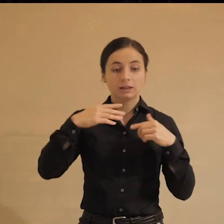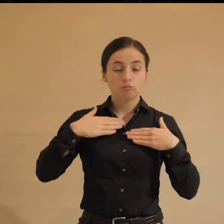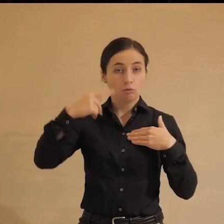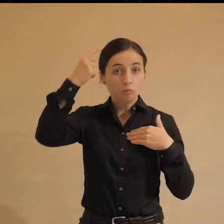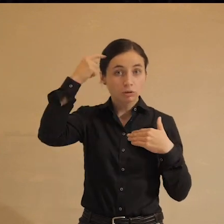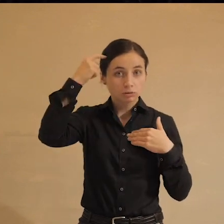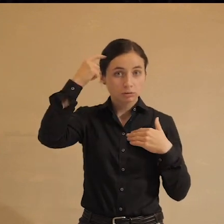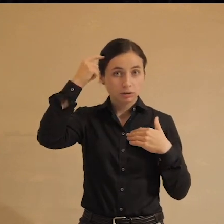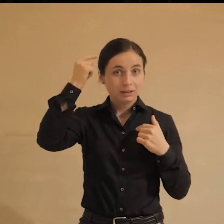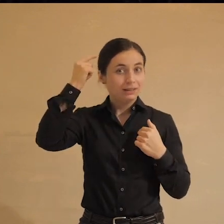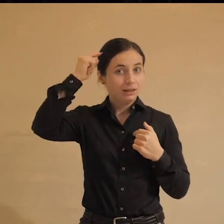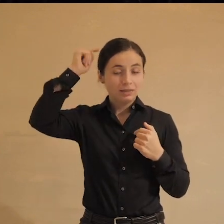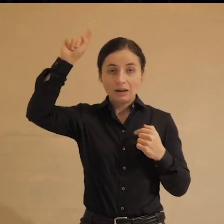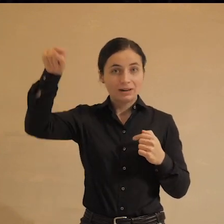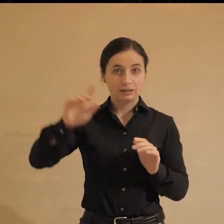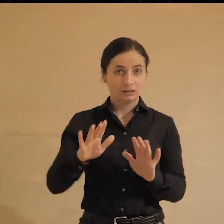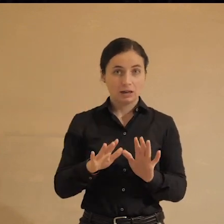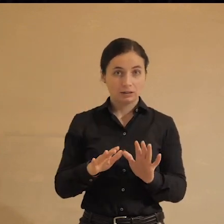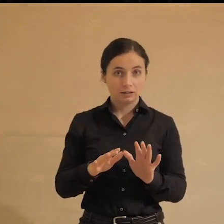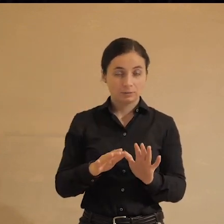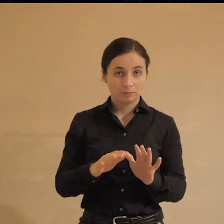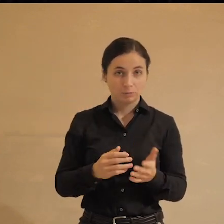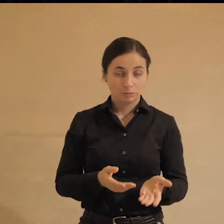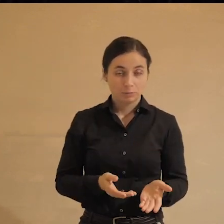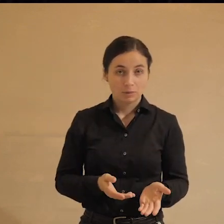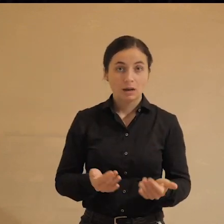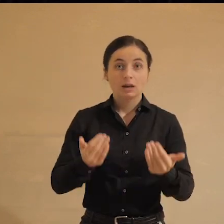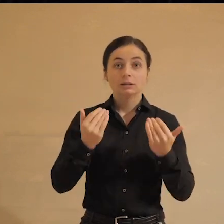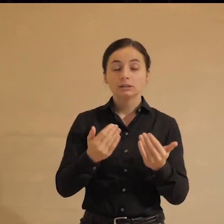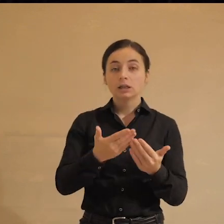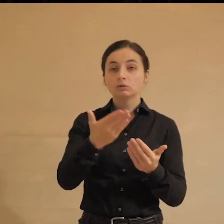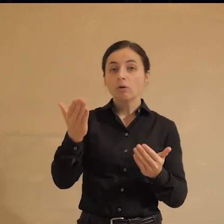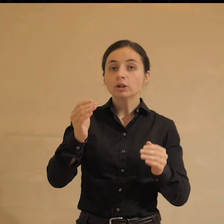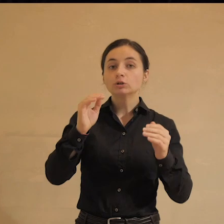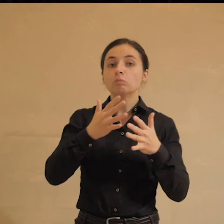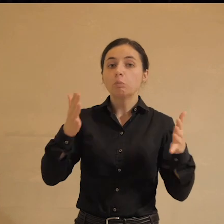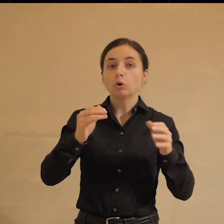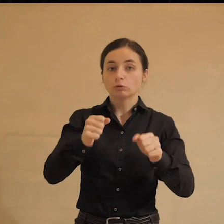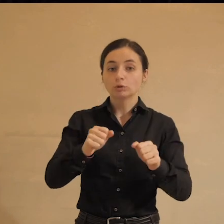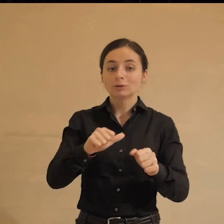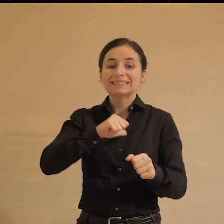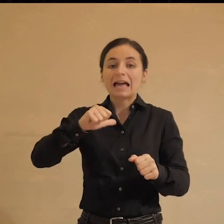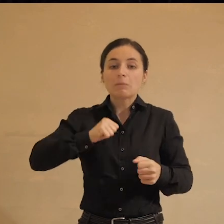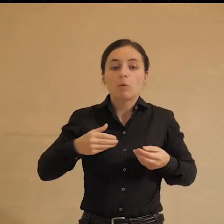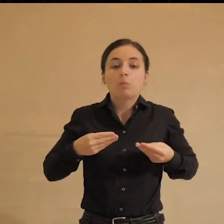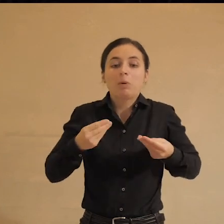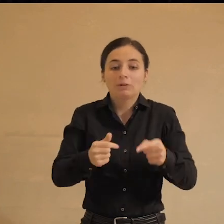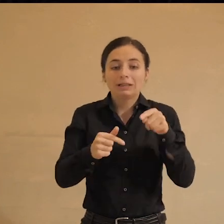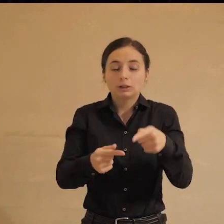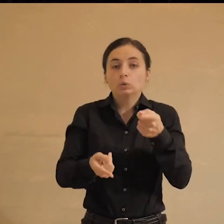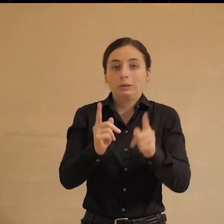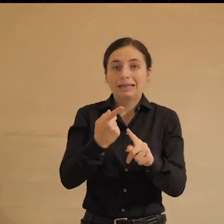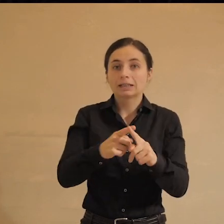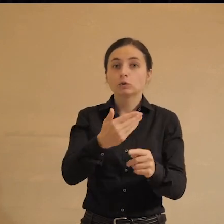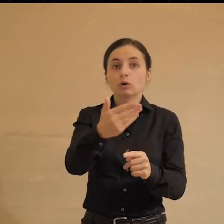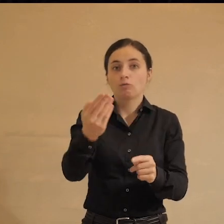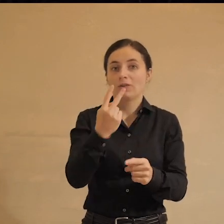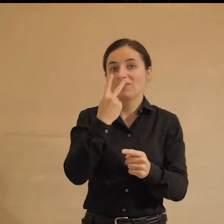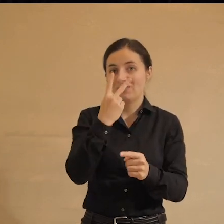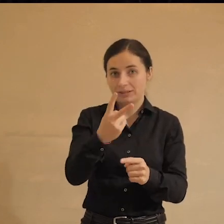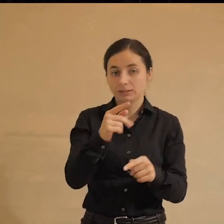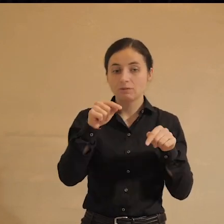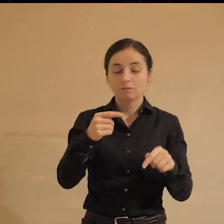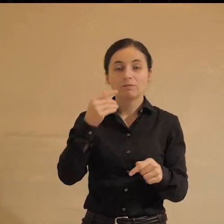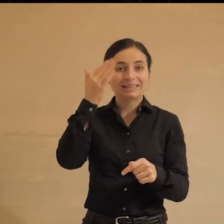мозг, да из вашего мозга не вылезали, понимаете? Сейчас у вас больше возможностей как все-таки самому повлиять на ту реальность, которую вы видите. В